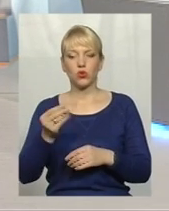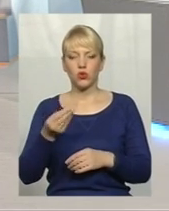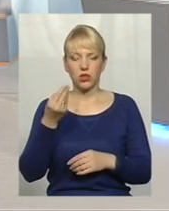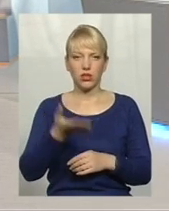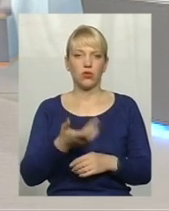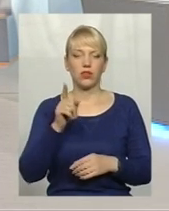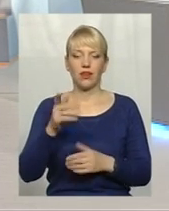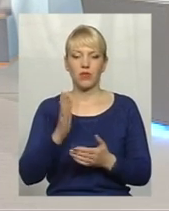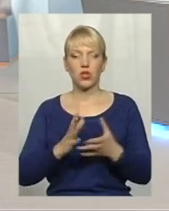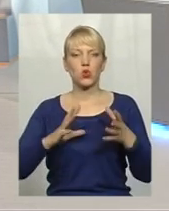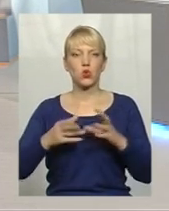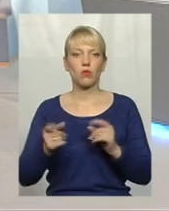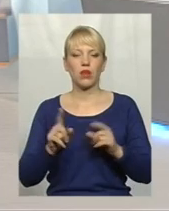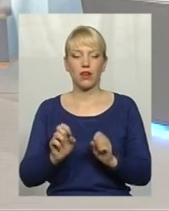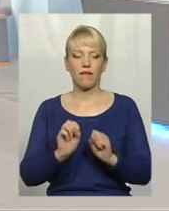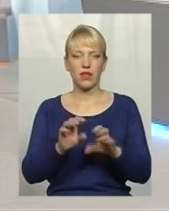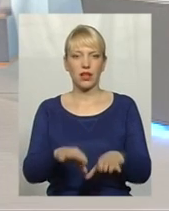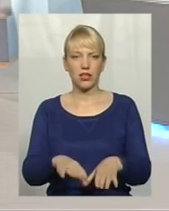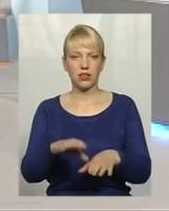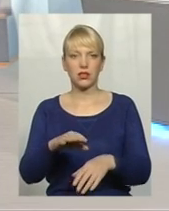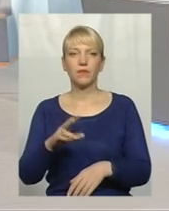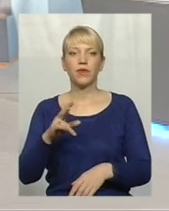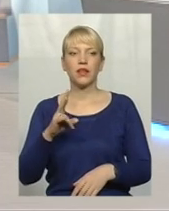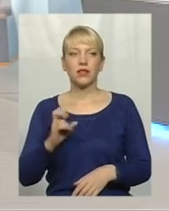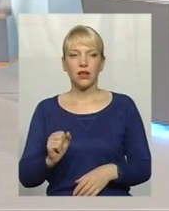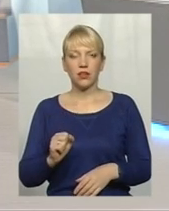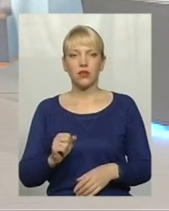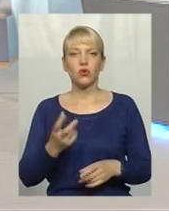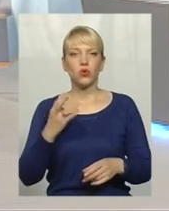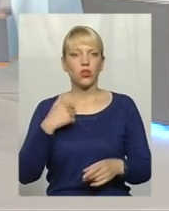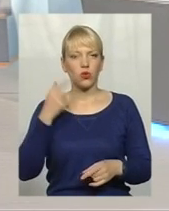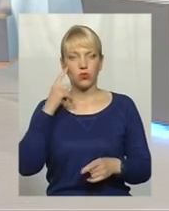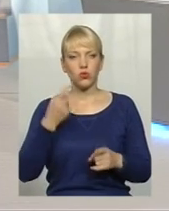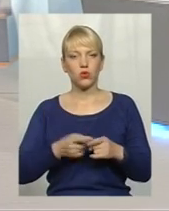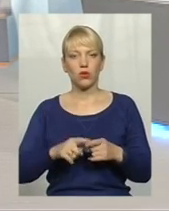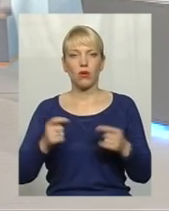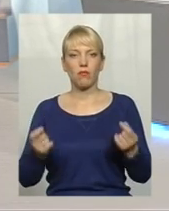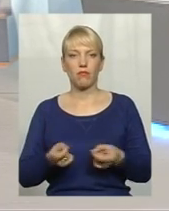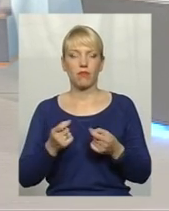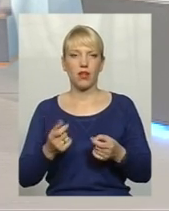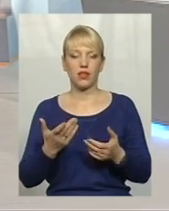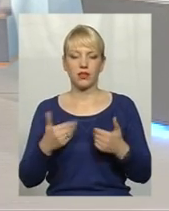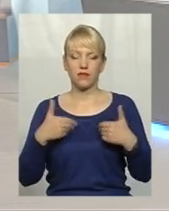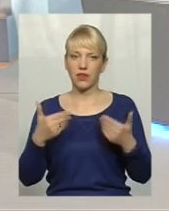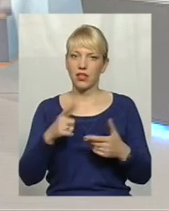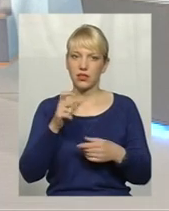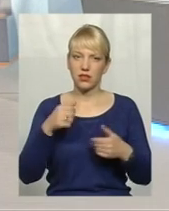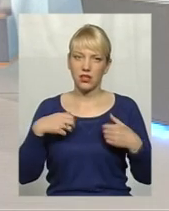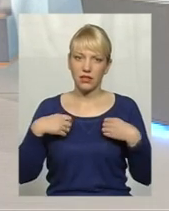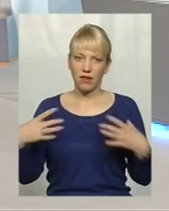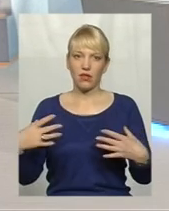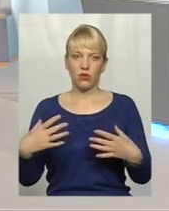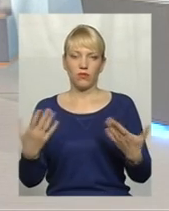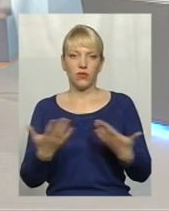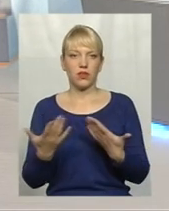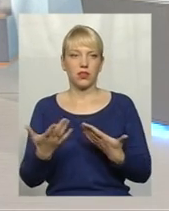Є определенна сума, яка віддається на... Ну, я думаю, цього мало. Якісь вітання з святом. Якийсь